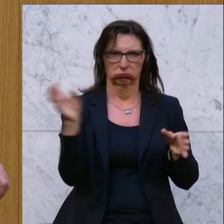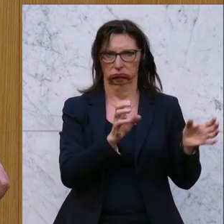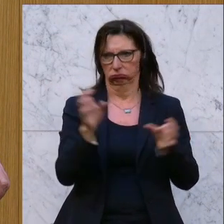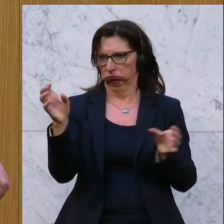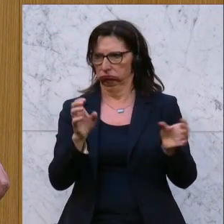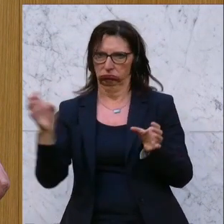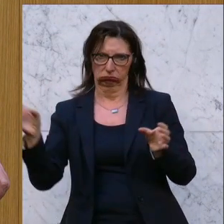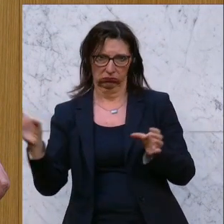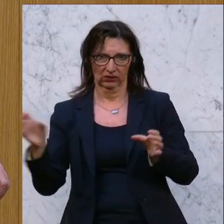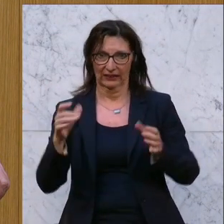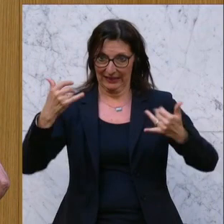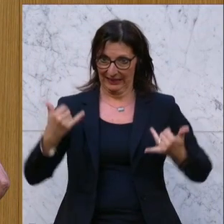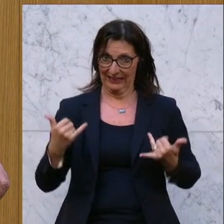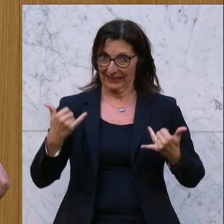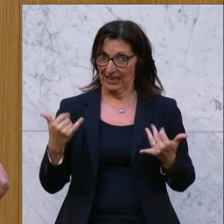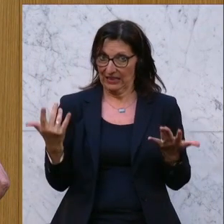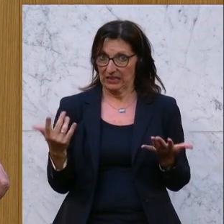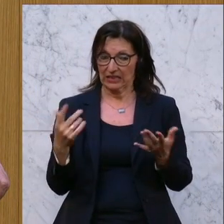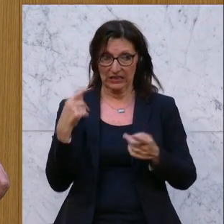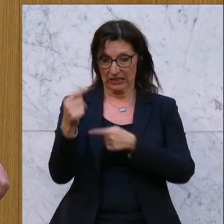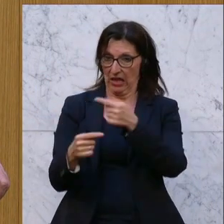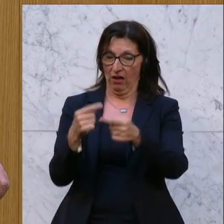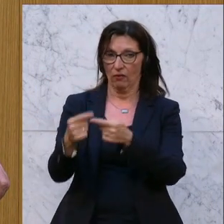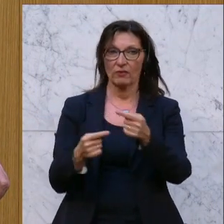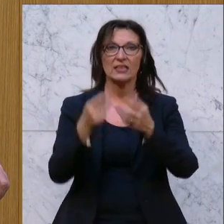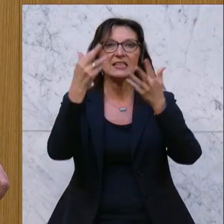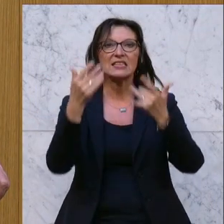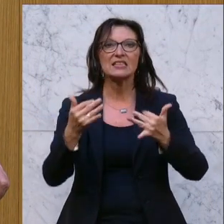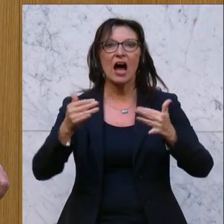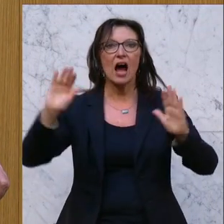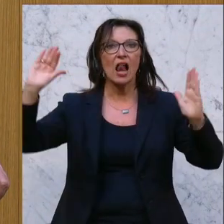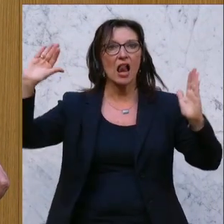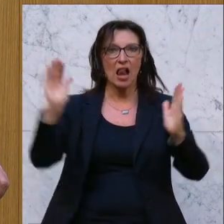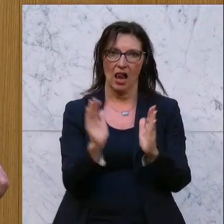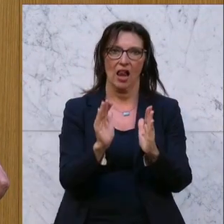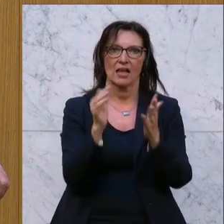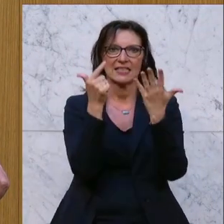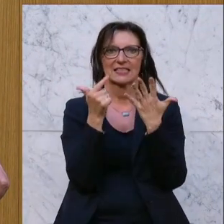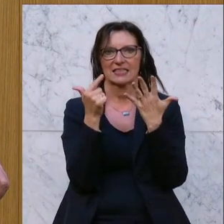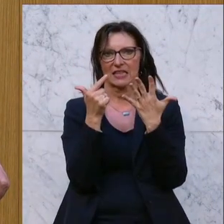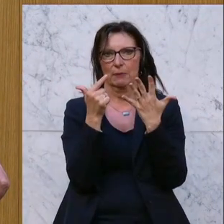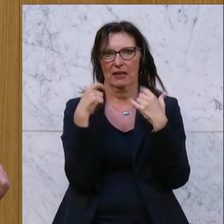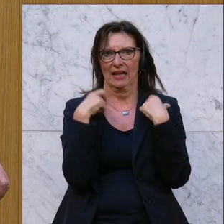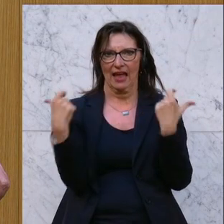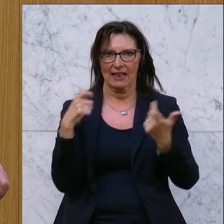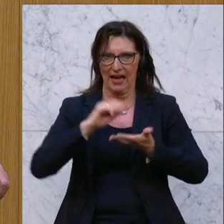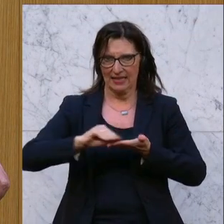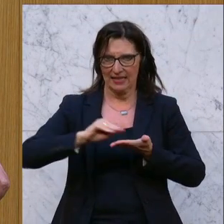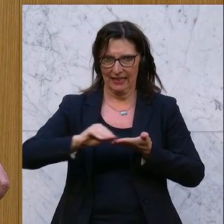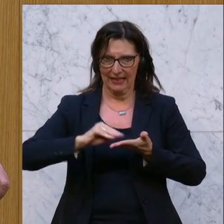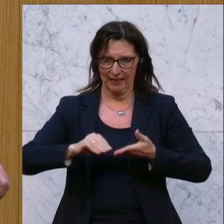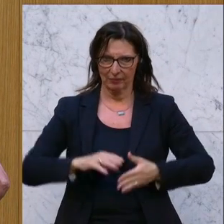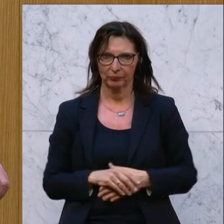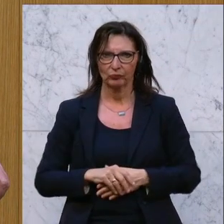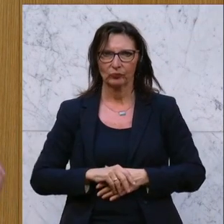Legislaturperiode, also jetzt, ist die Anzahl auf sieben Generalsekretärinnen und Generalsekretäre reduziert worden.